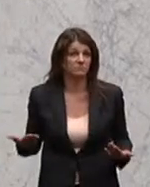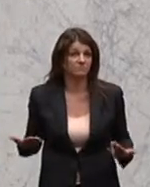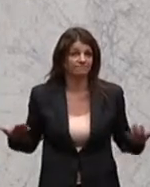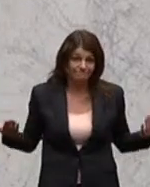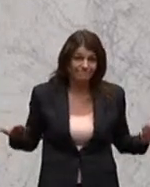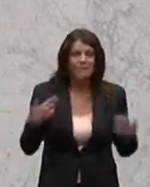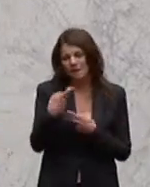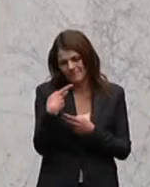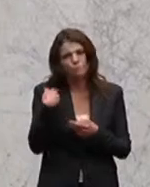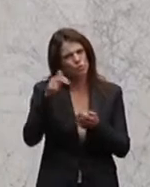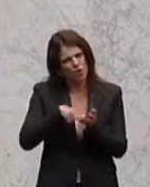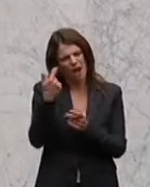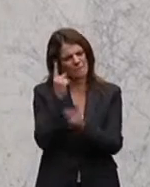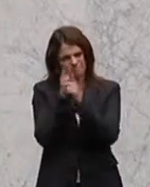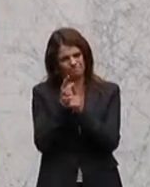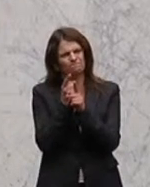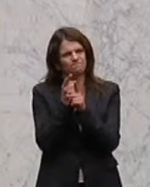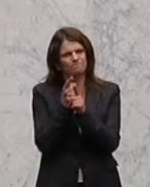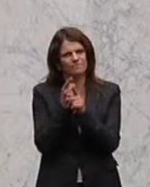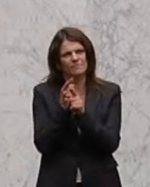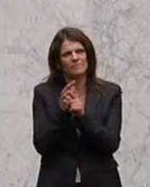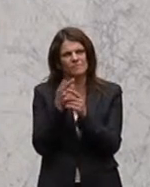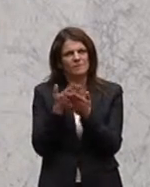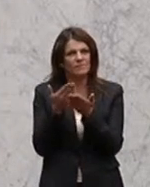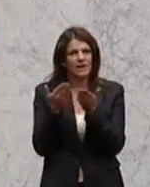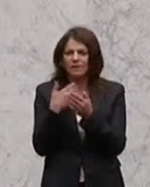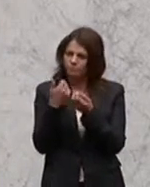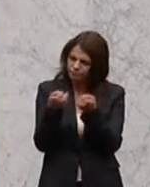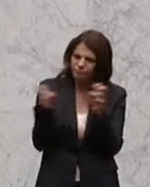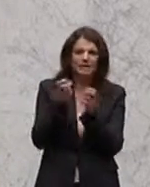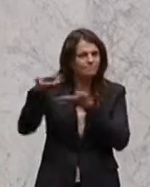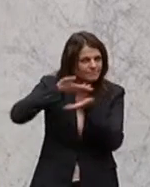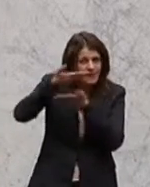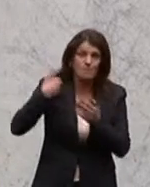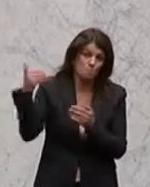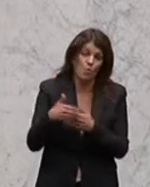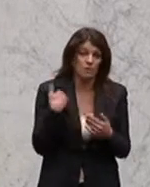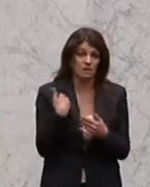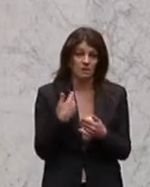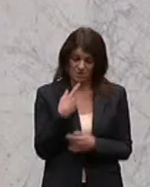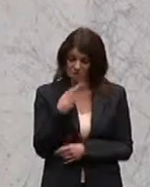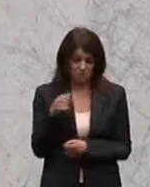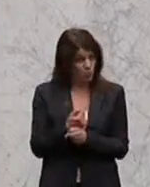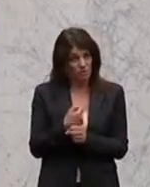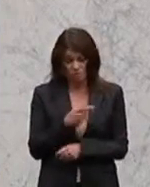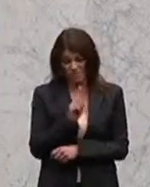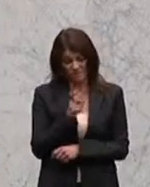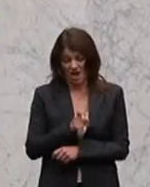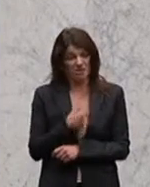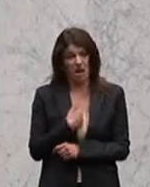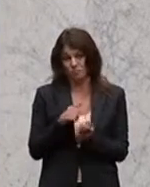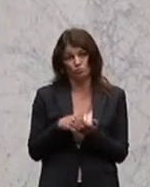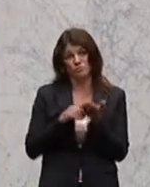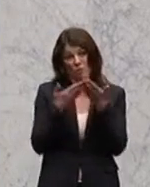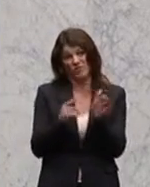werden es ja noch einmal wahrscheinlich in einem seminaristischeren Kreis dazu austauschen. Nur ich muss das Fragezeichen jetzt tatsächlich öffentlich anbringen,